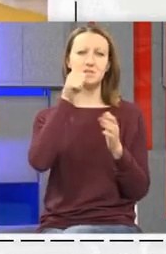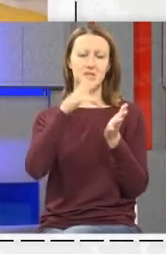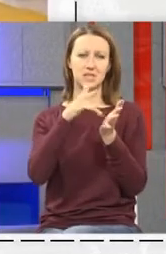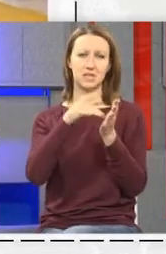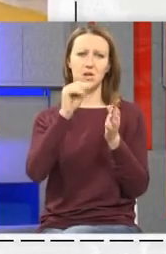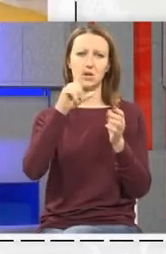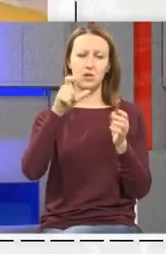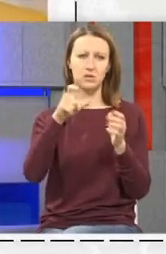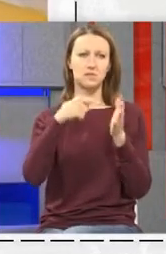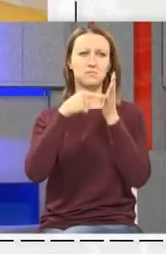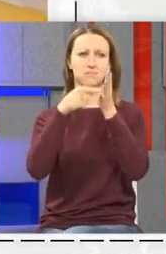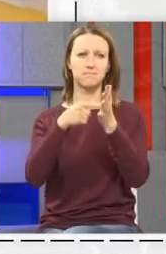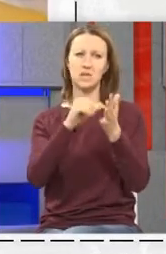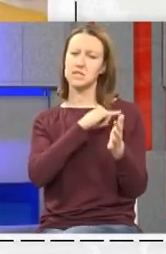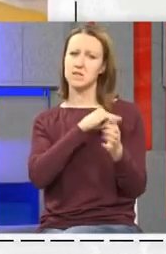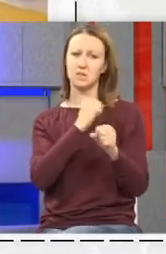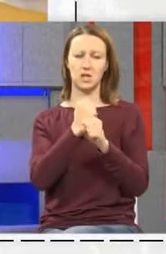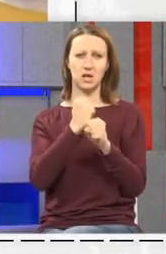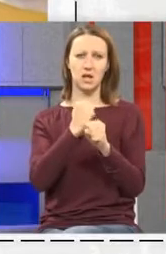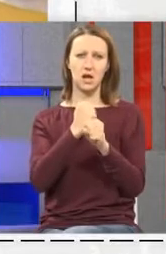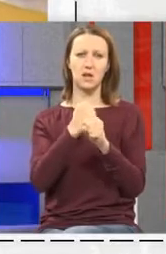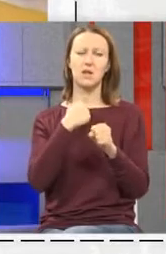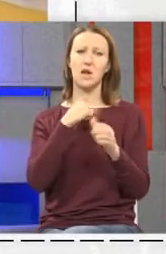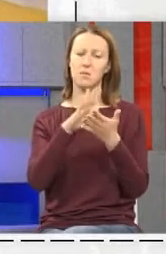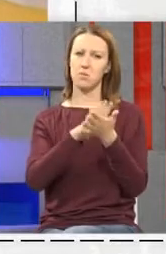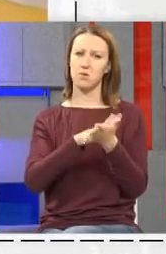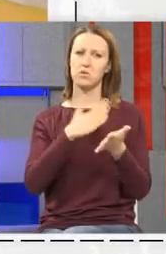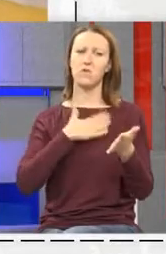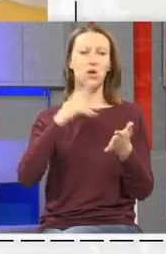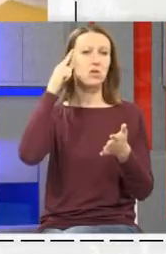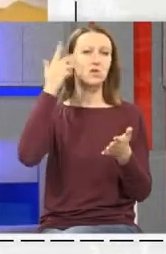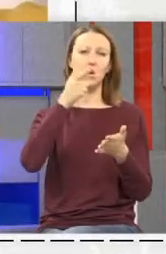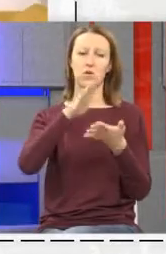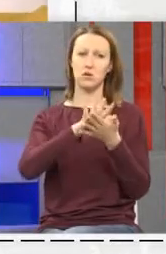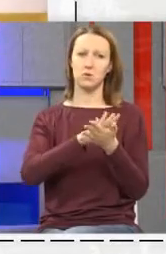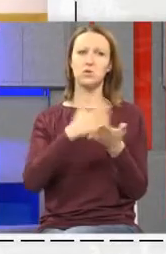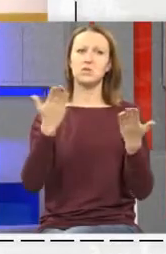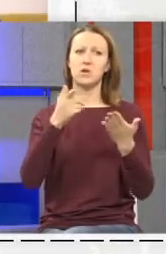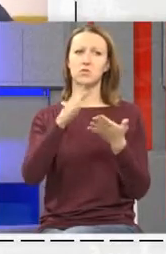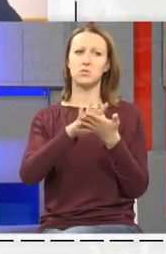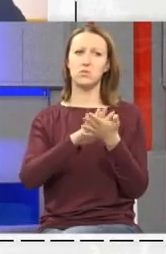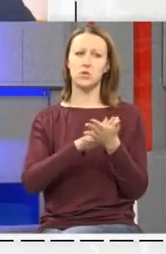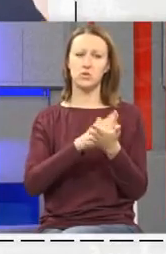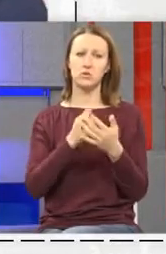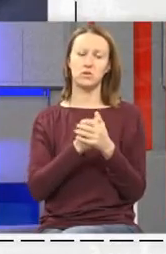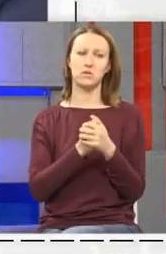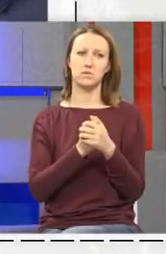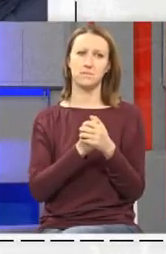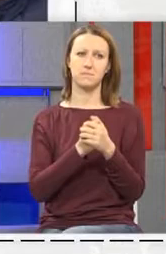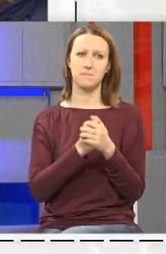centru Rojca Presajdaš nam se sa zanimljivim radovima Ja bih na početku voljela doznati kako su oni nastali Zašto su oni nastali